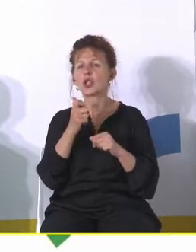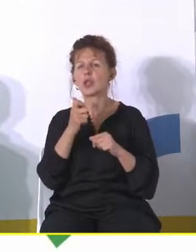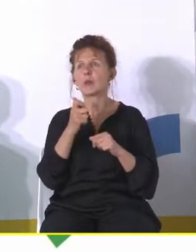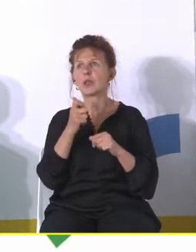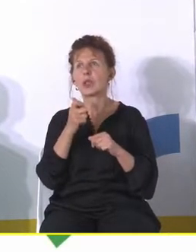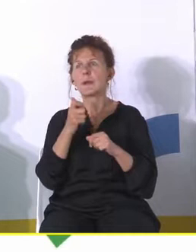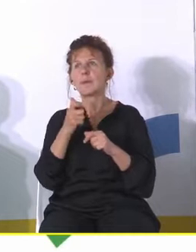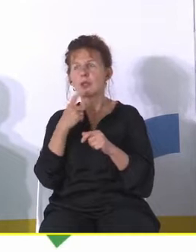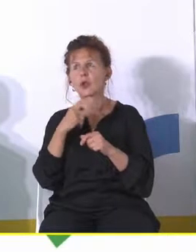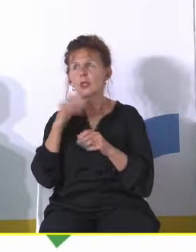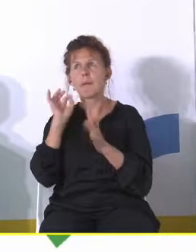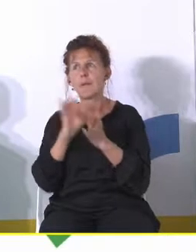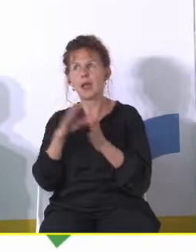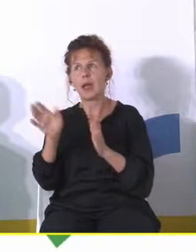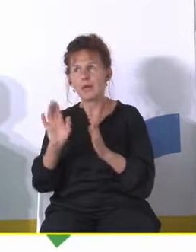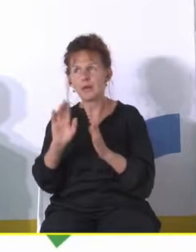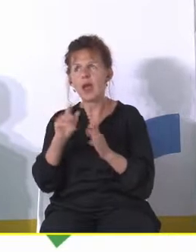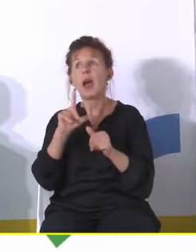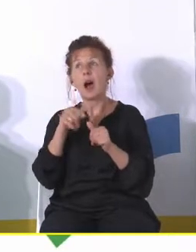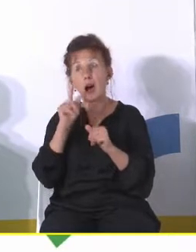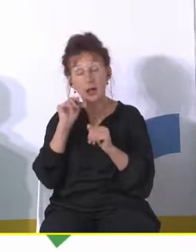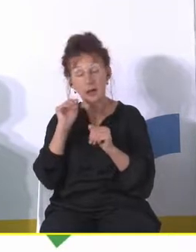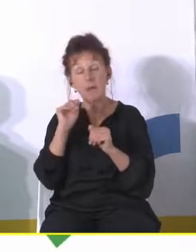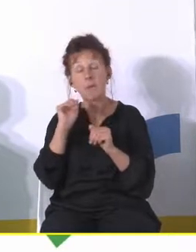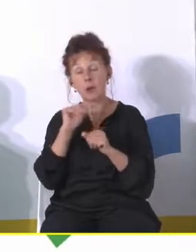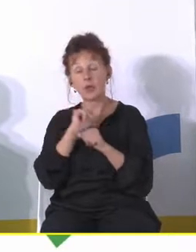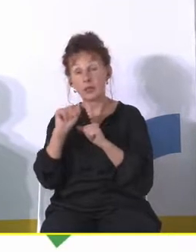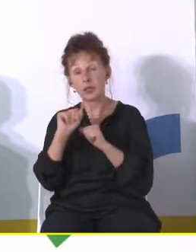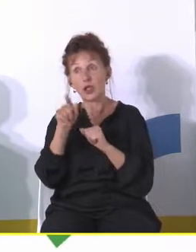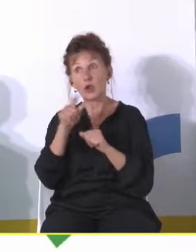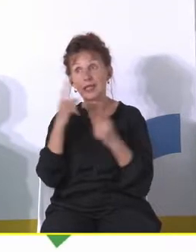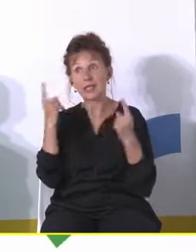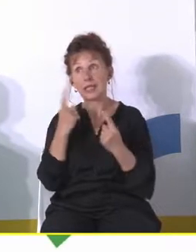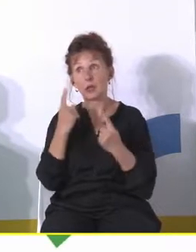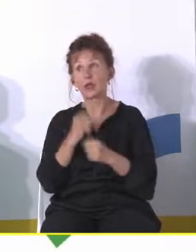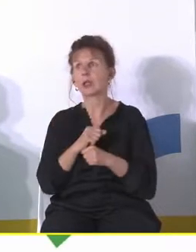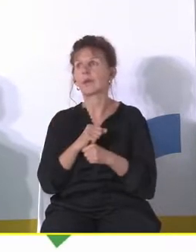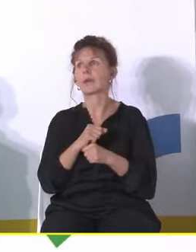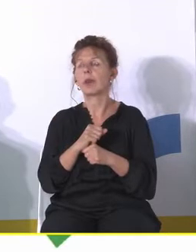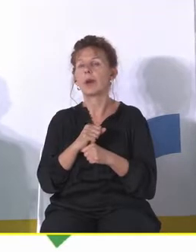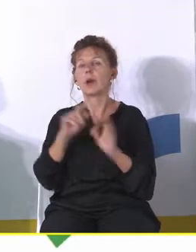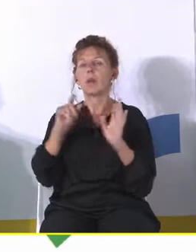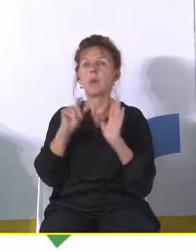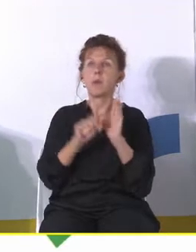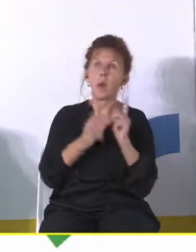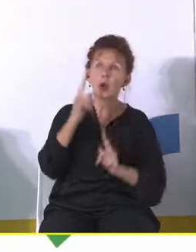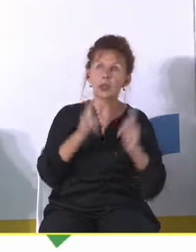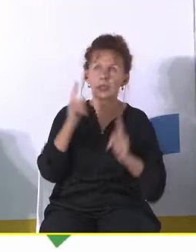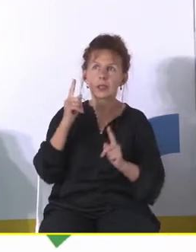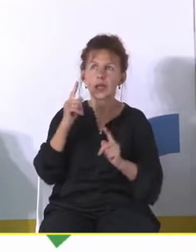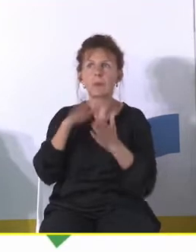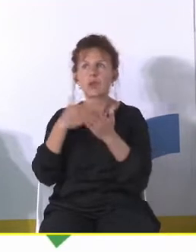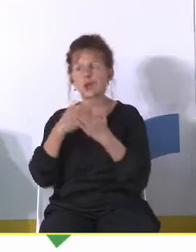jest wyzwaniem i depopulacja jest realnym zagrożeniem które no już pojedyncze ale przykłady